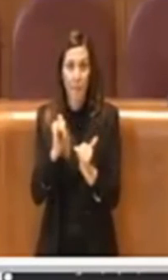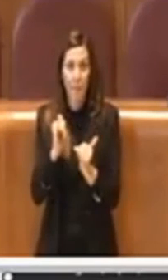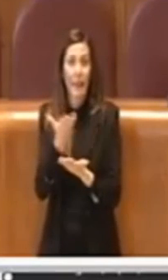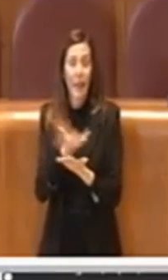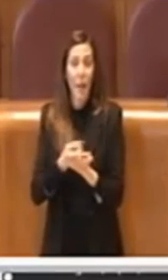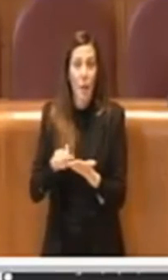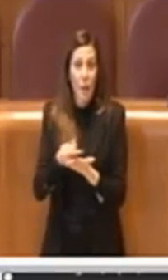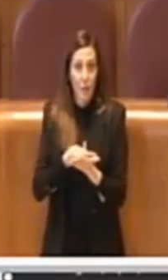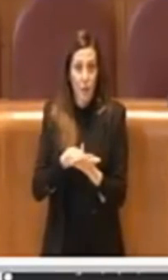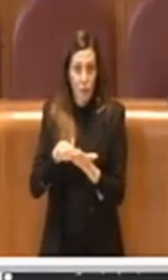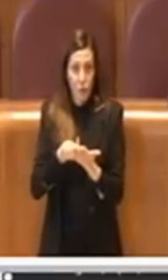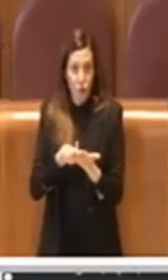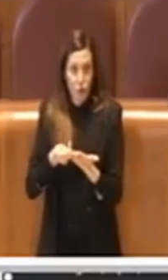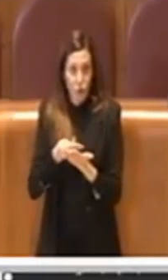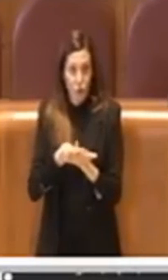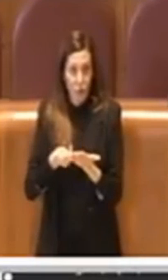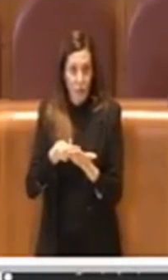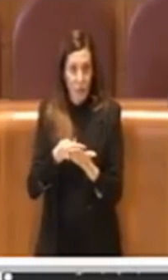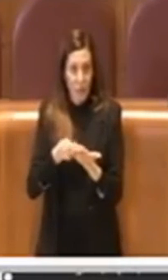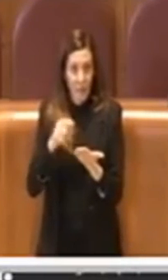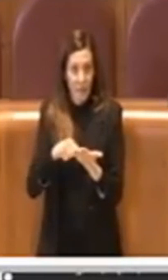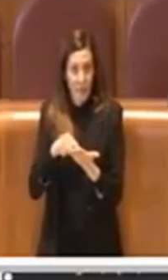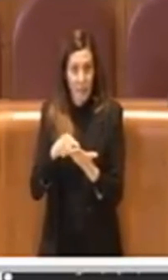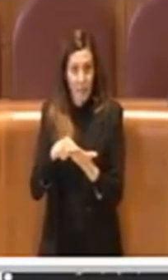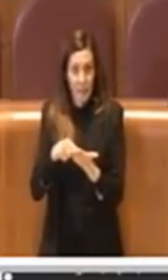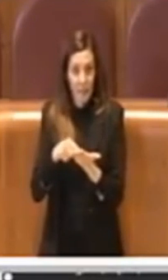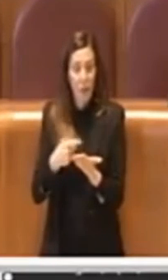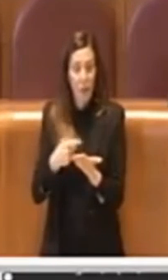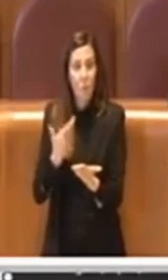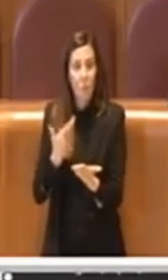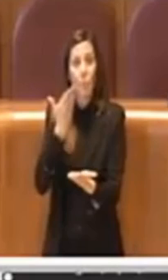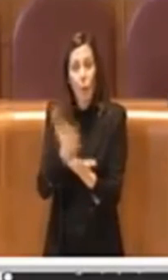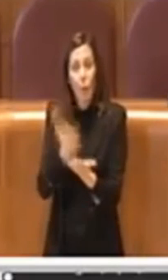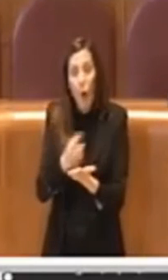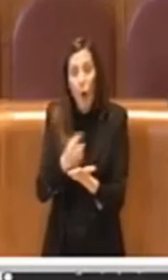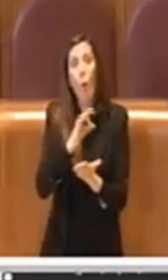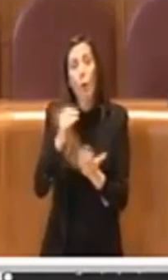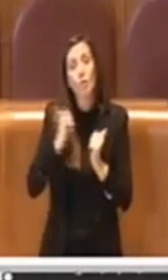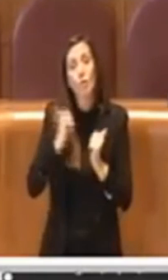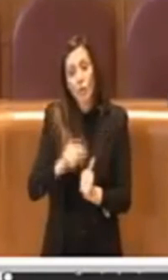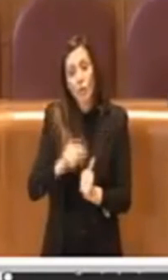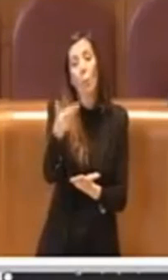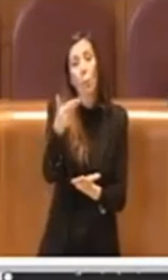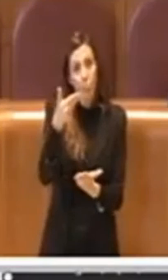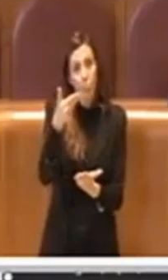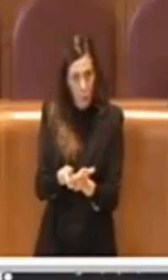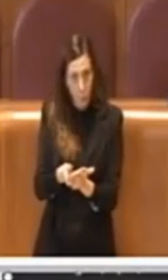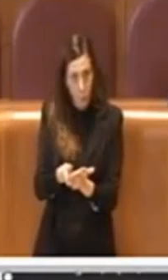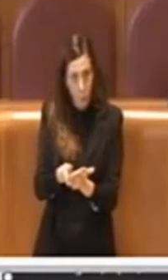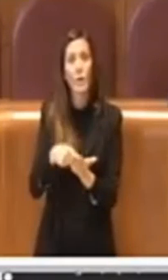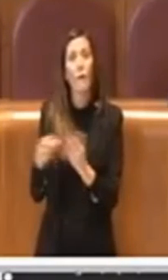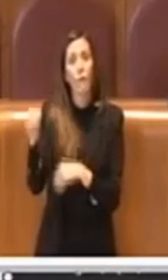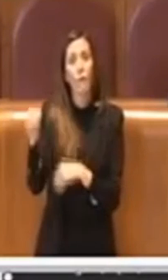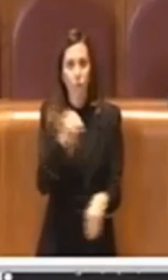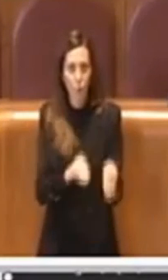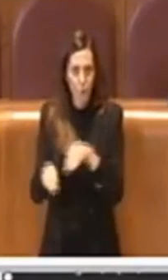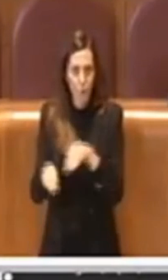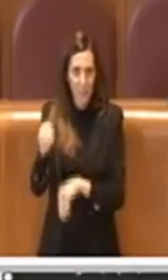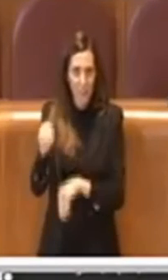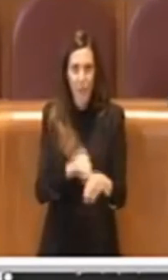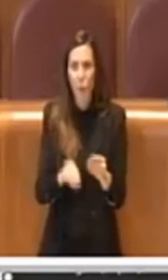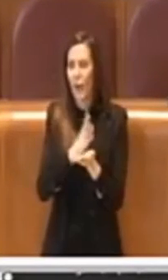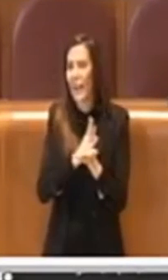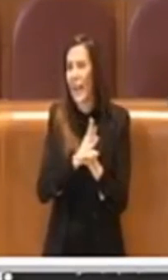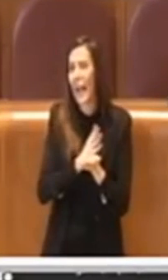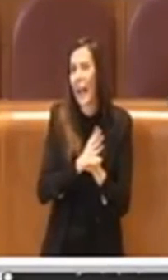che sono stati proposti anche dai cittadini sono stati messi in votazione a tutta la